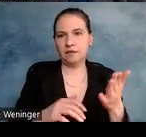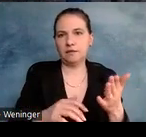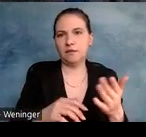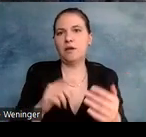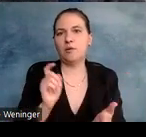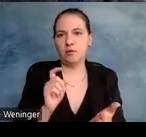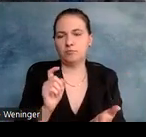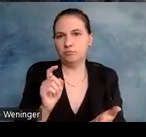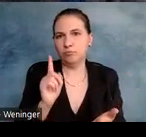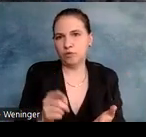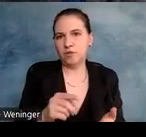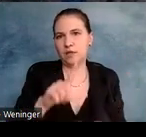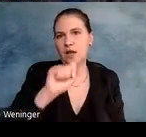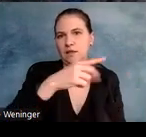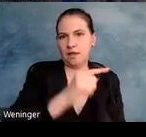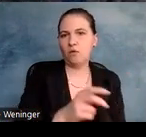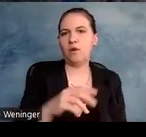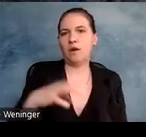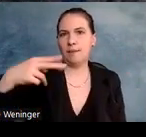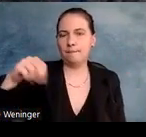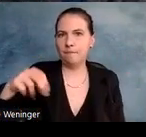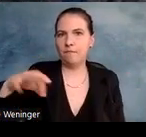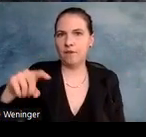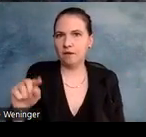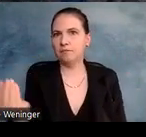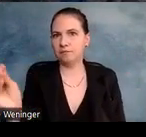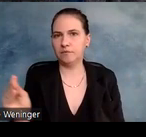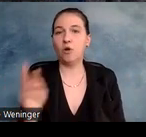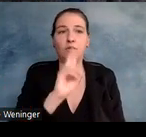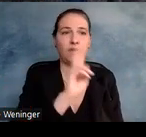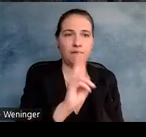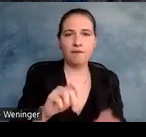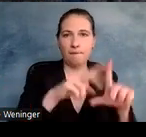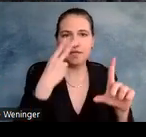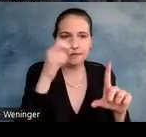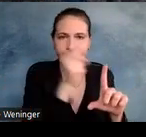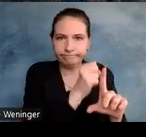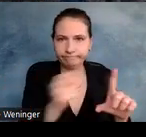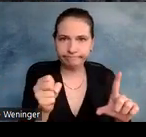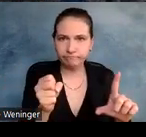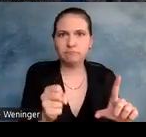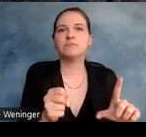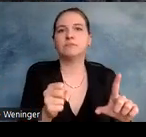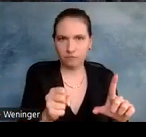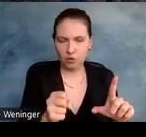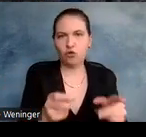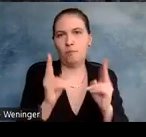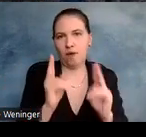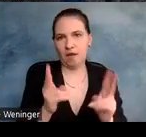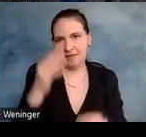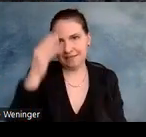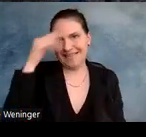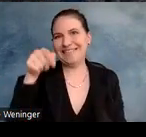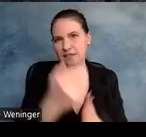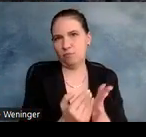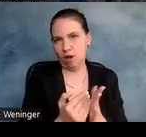Chemfic hinterlegen. Und die Leute, die dann das Bild nicht sehen, die können in der Regel mit LaTeX umgehen oder Chemfic, wenn